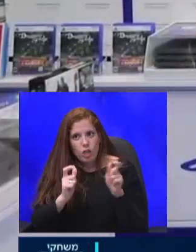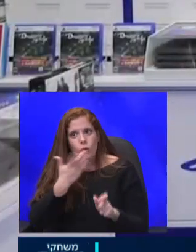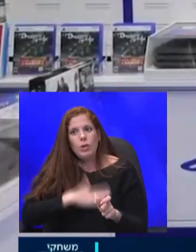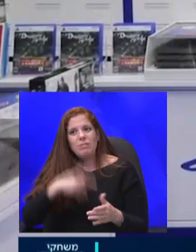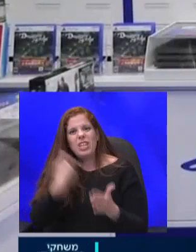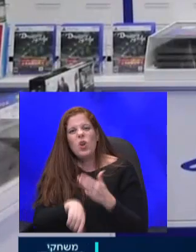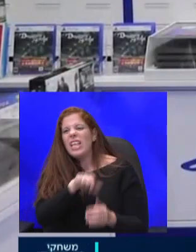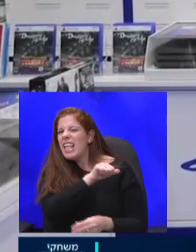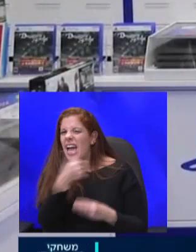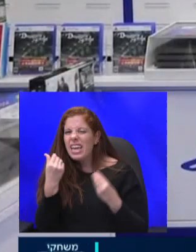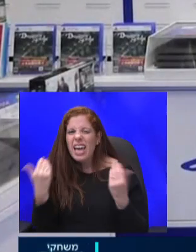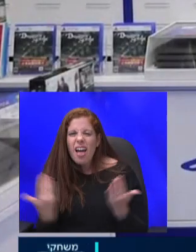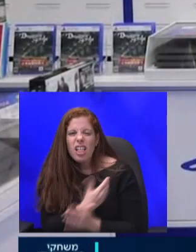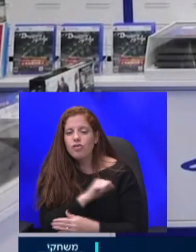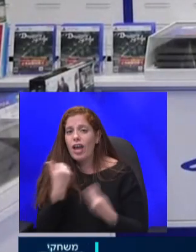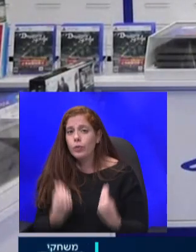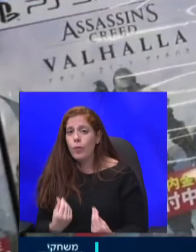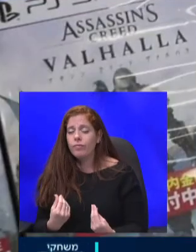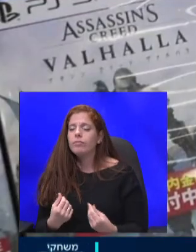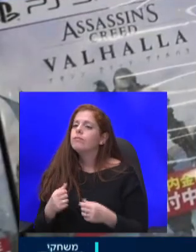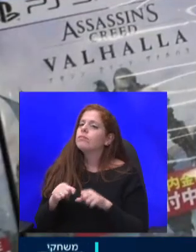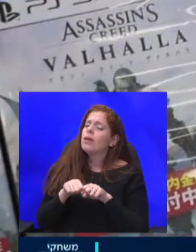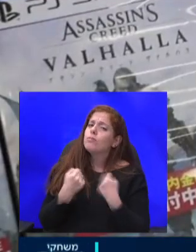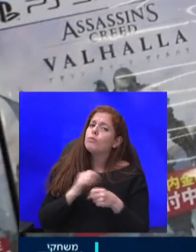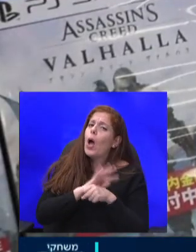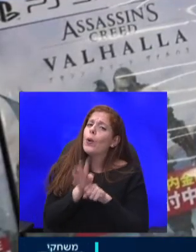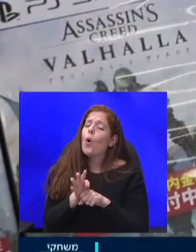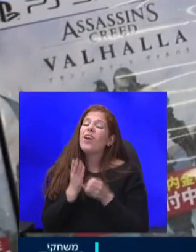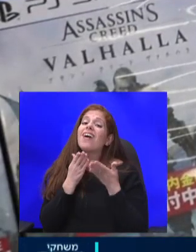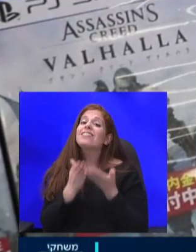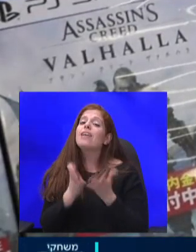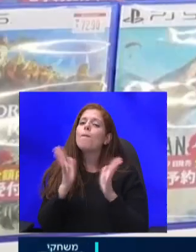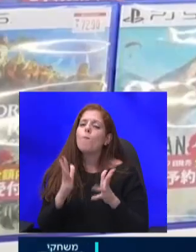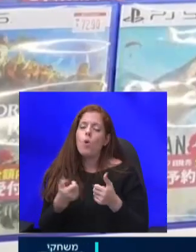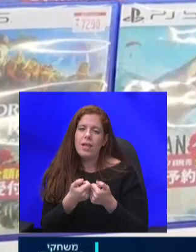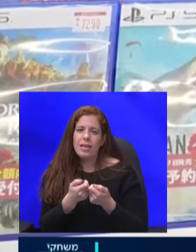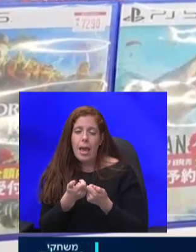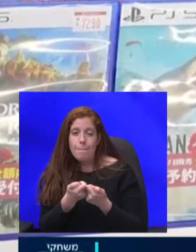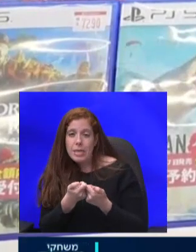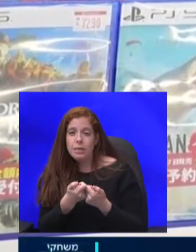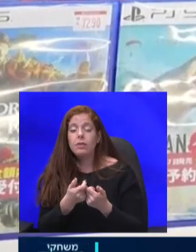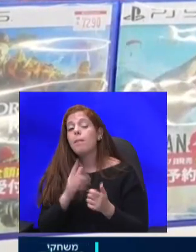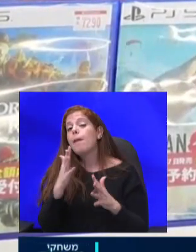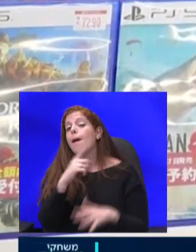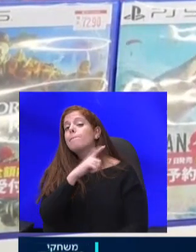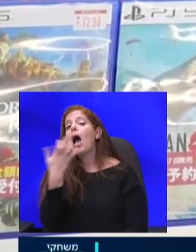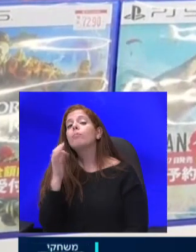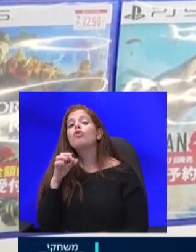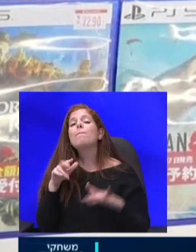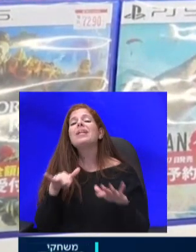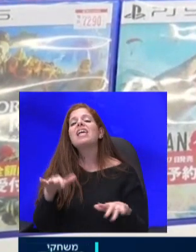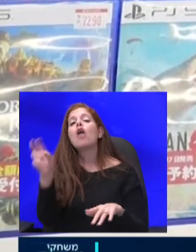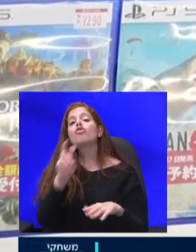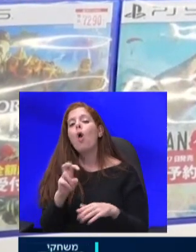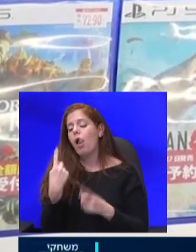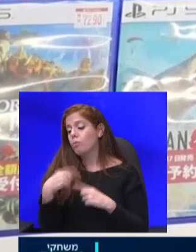משבר הקורונה עשה פלאים לענף הגיימינג. על פי הערכות הוא הכניס כ-150 מיליארד דולר בשנה החולפת, יותר מתעשיית